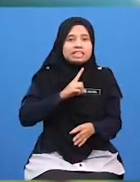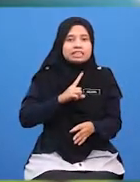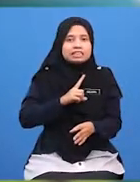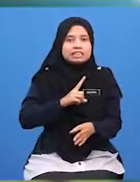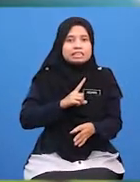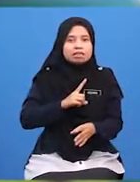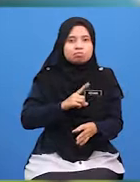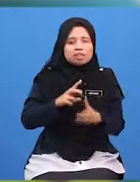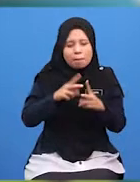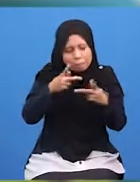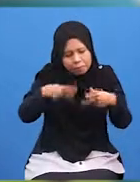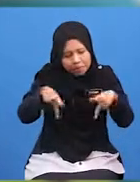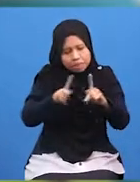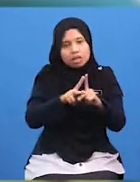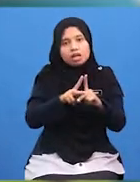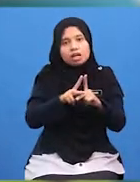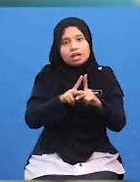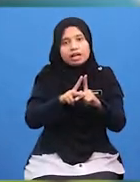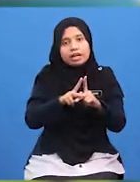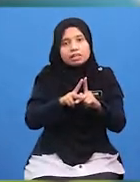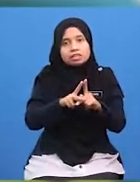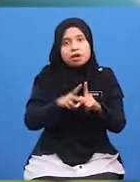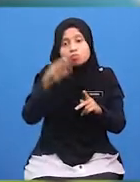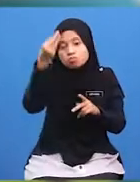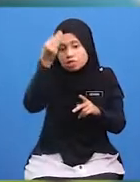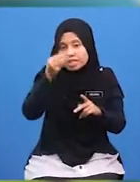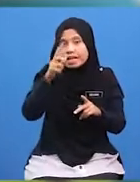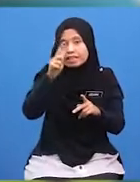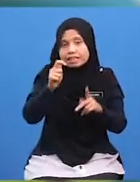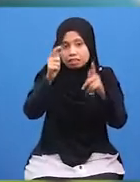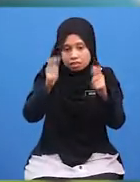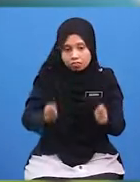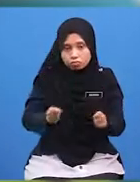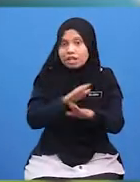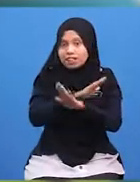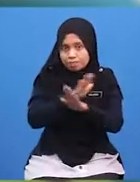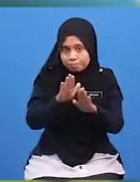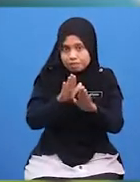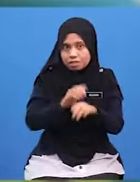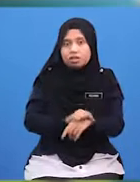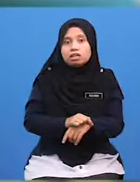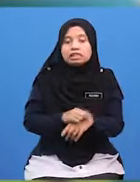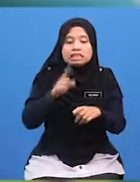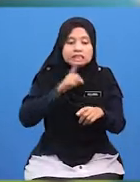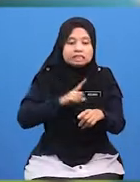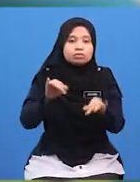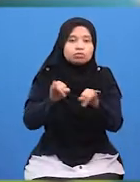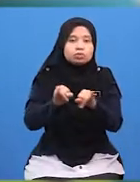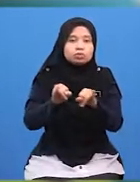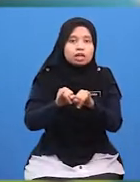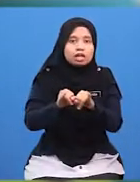menitik beratkan Perihal memuliakan tetamu Namun Islam juga